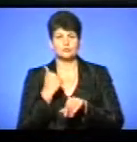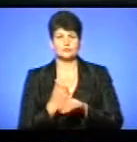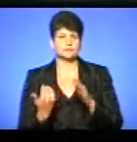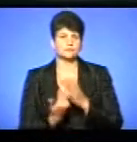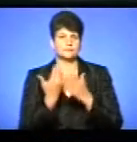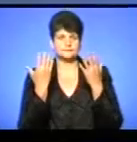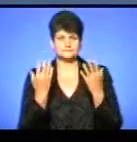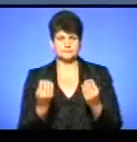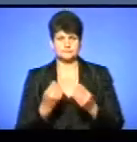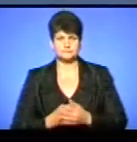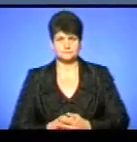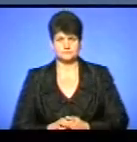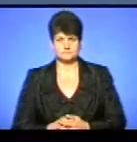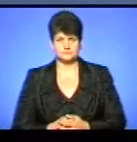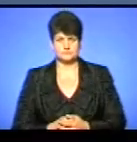дня.